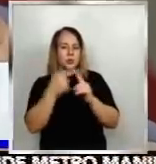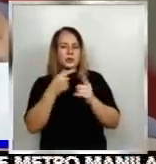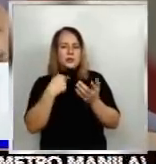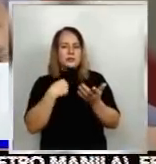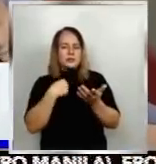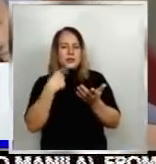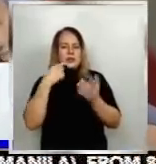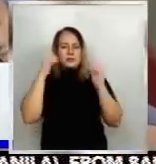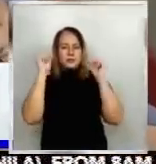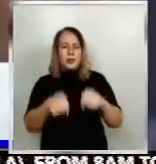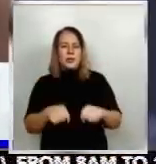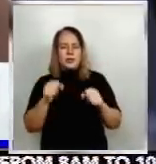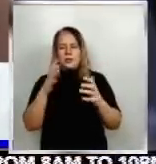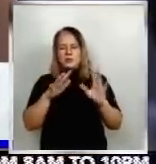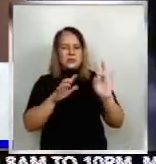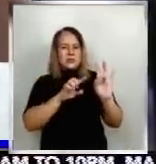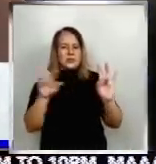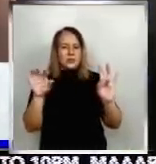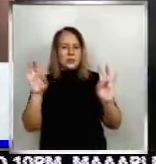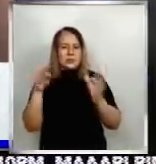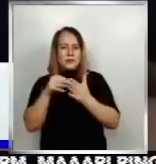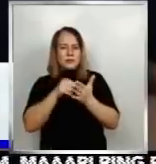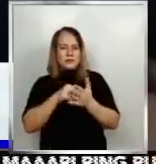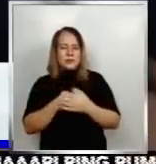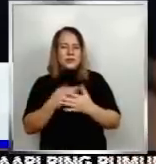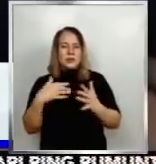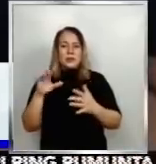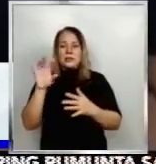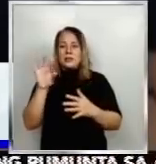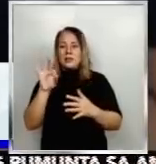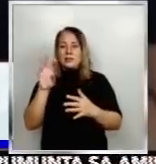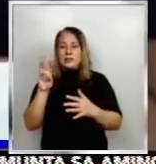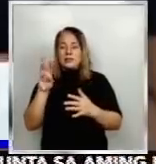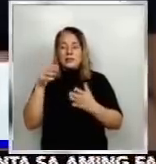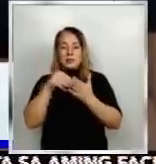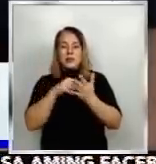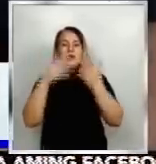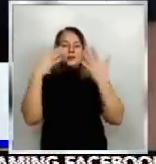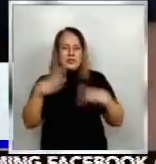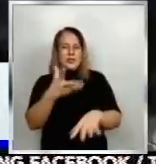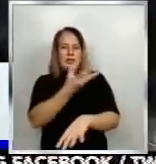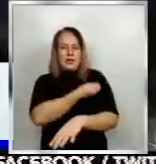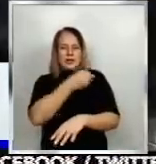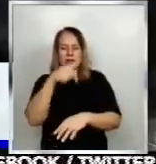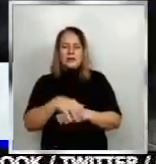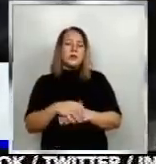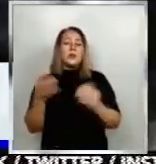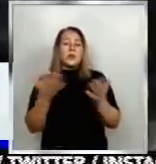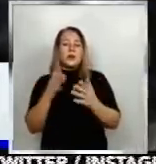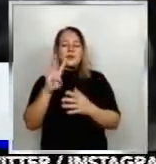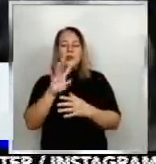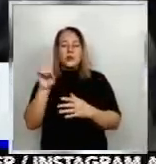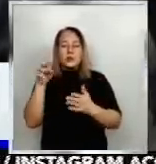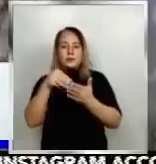between 7 to 9 milyon. Higit 96 milyon na ang naiturok na bakuna sa bansa, kung saan higit 41 milyon